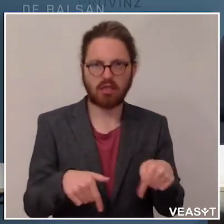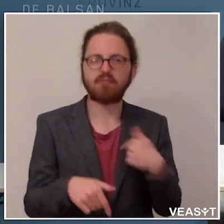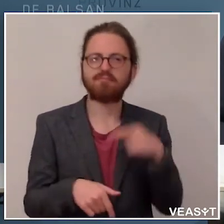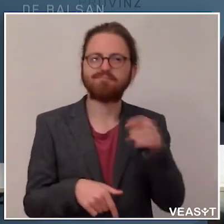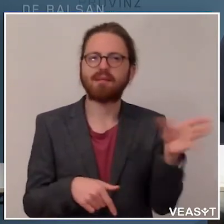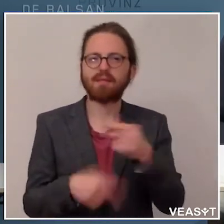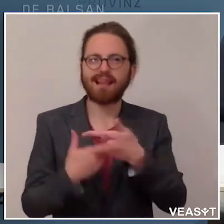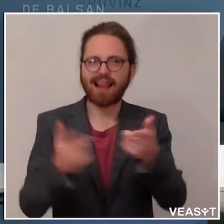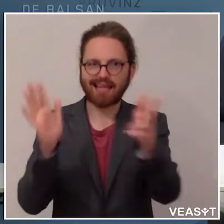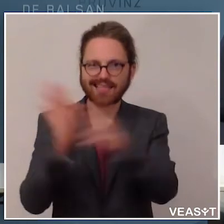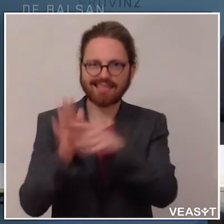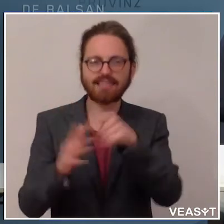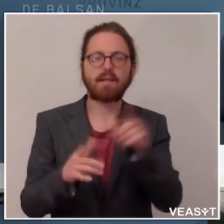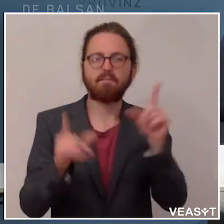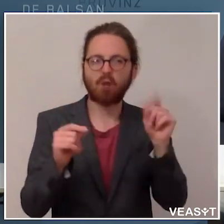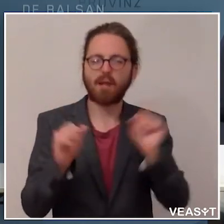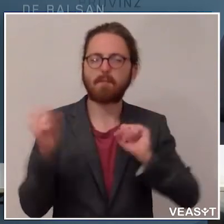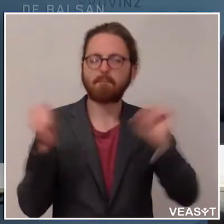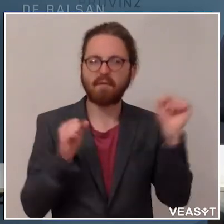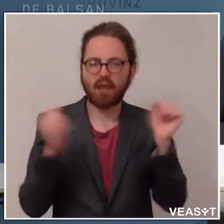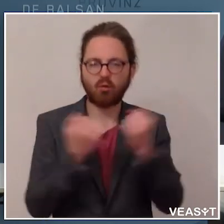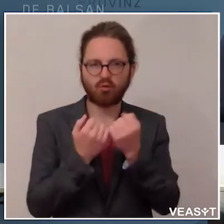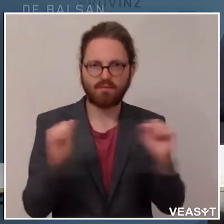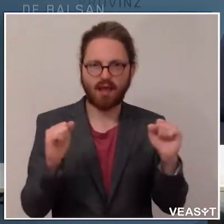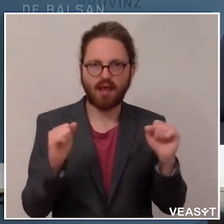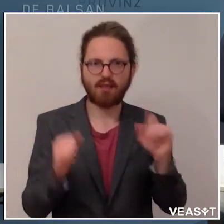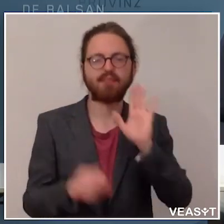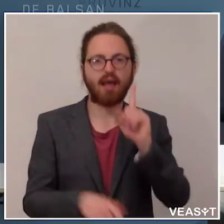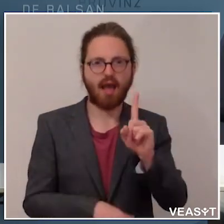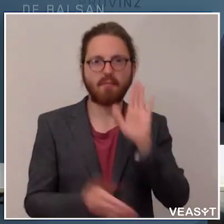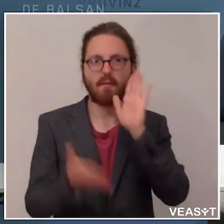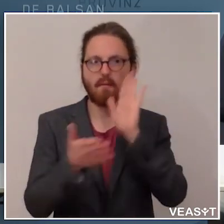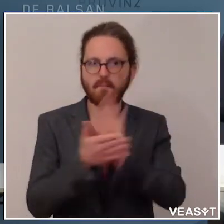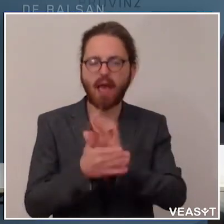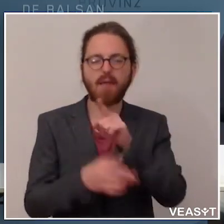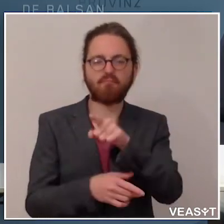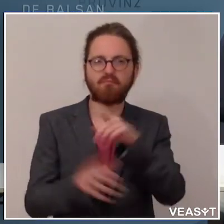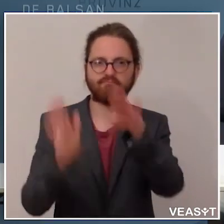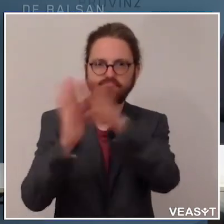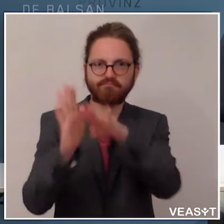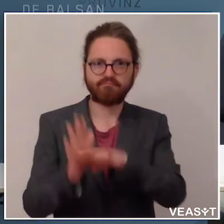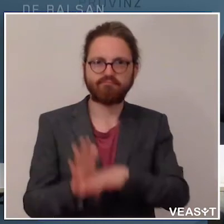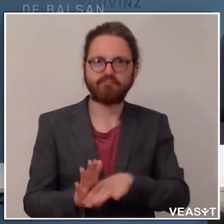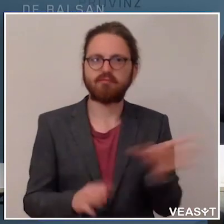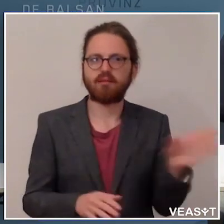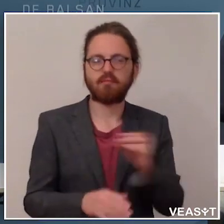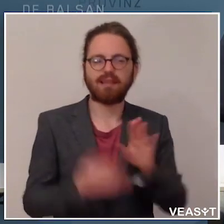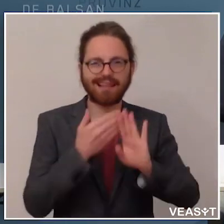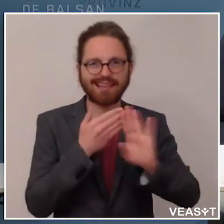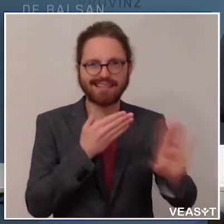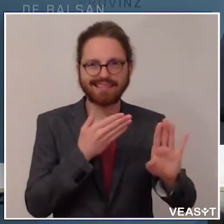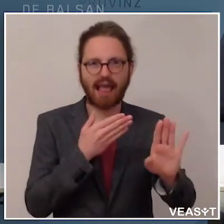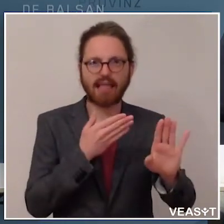Bewegungsfreiheit im Land, es bleiben aber aufrecht die Vorschriften für das Distanzhalten